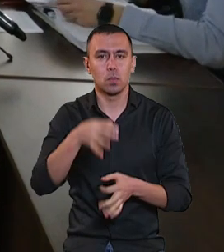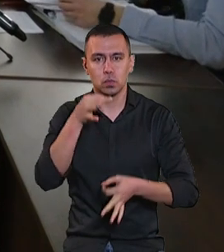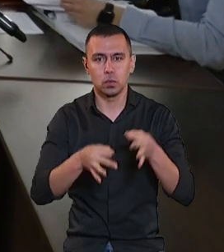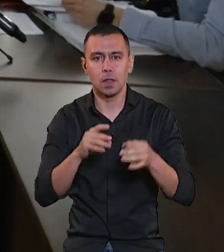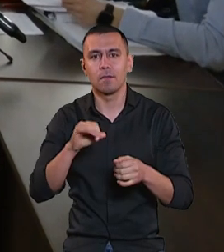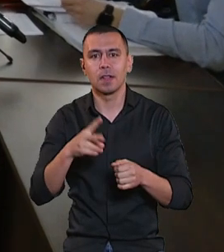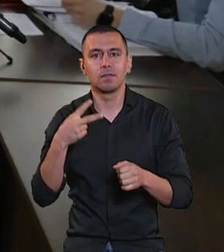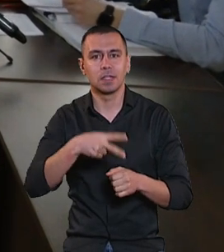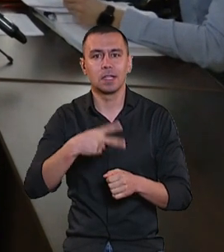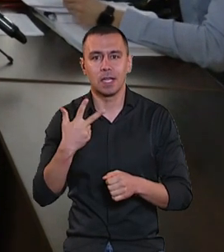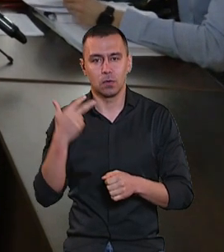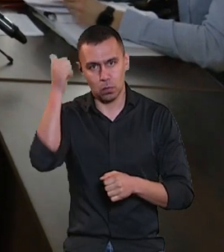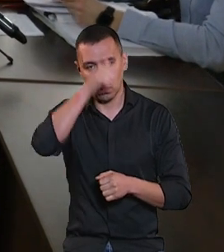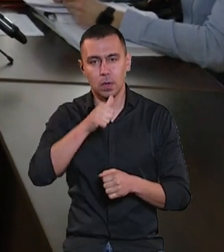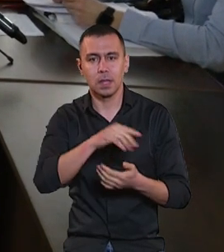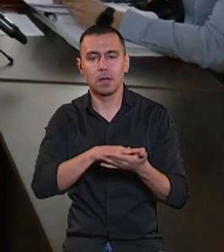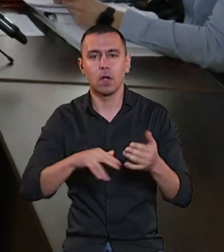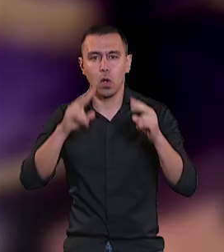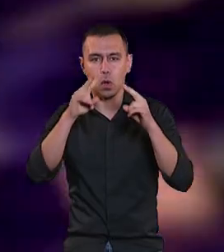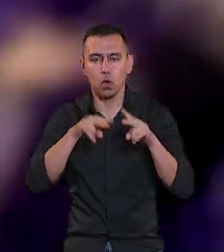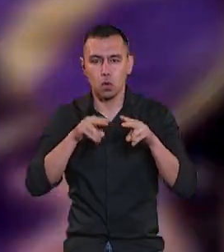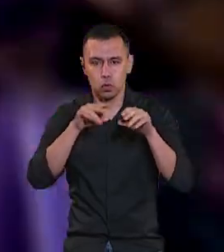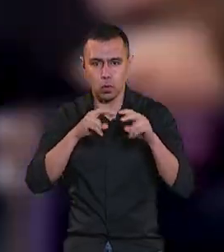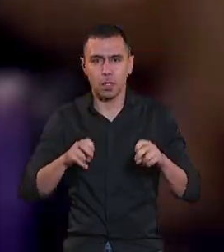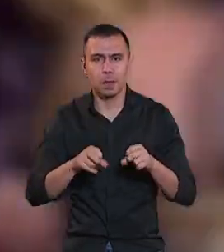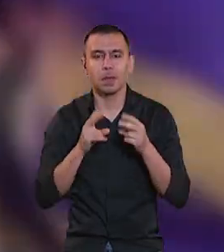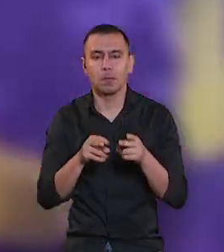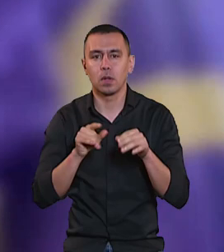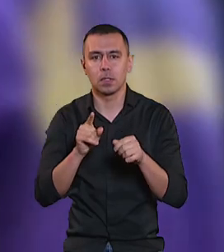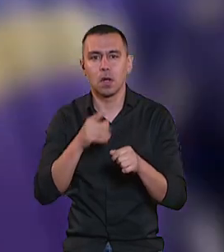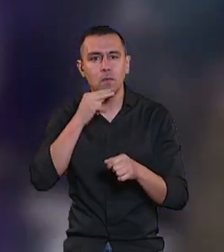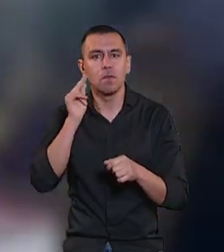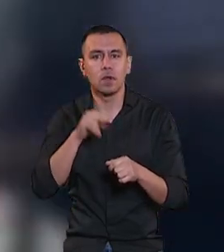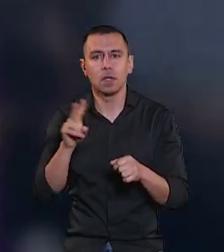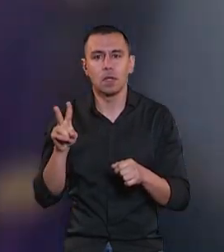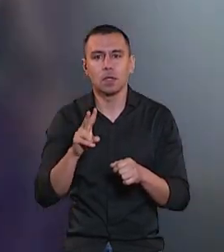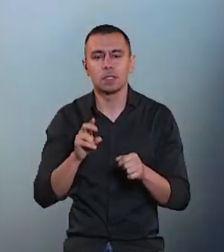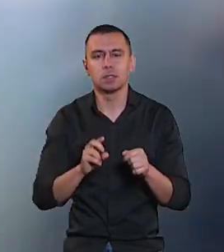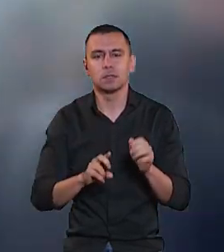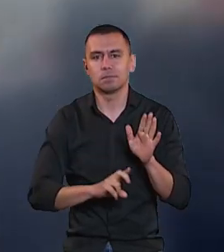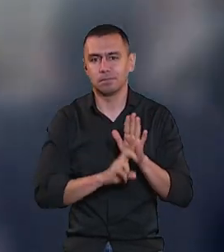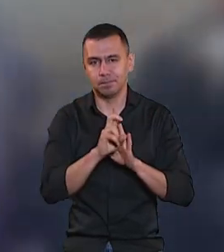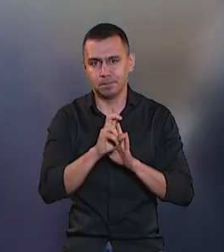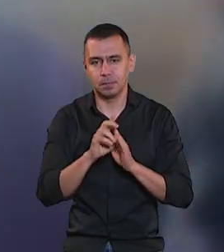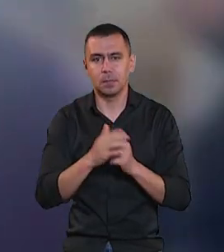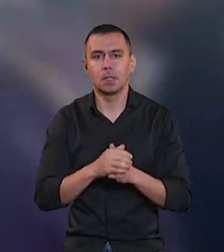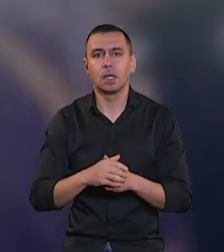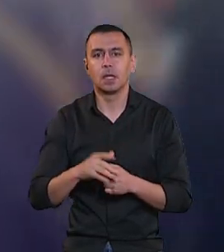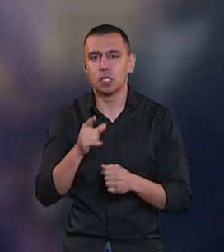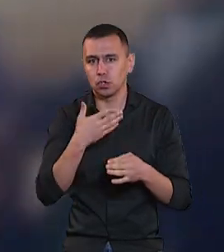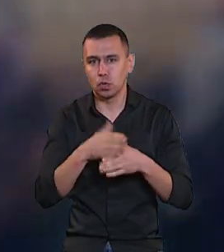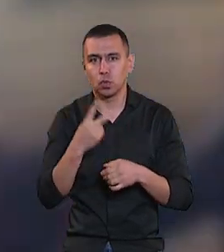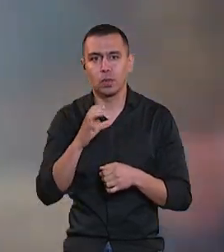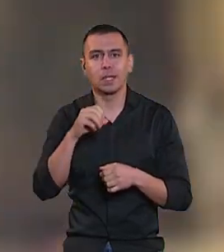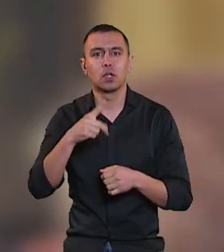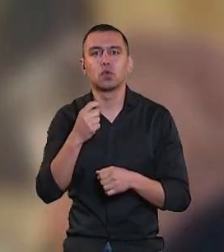від травня 2023 року триває розгляд кримінального провадження за обвинуваченням і подаякона Хмельницького святопокровського собору Ігора Слободяна за частиною